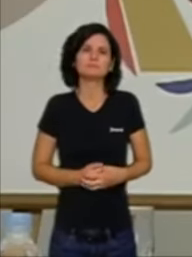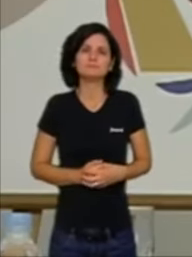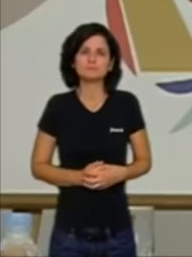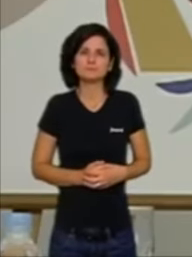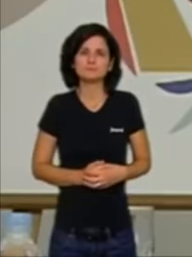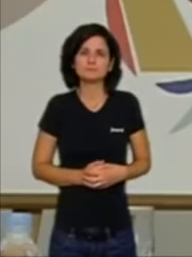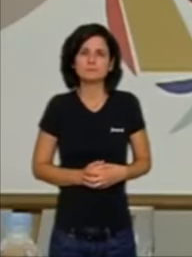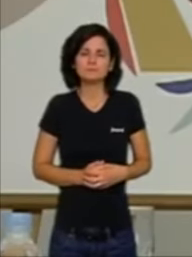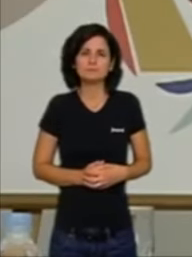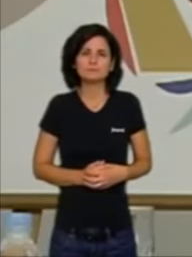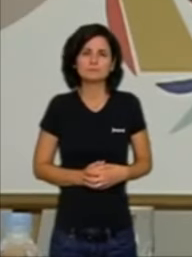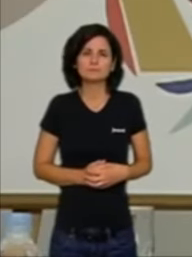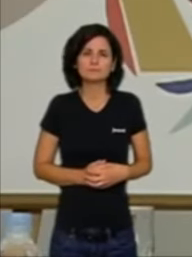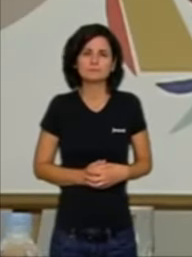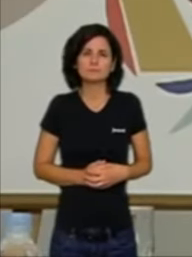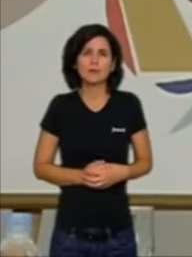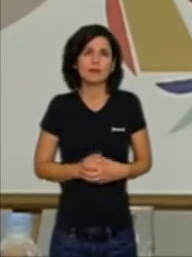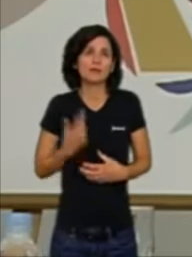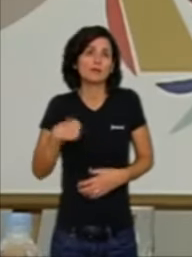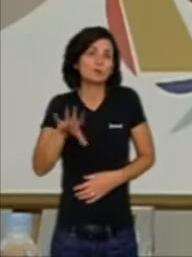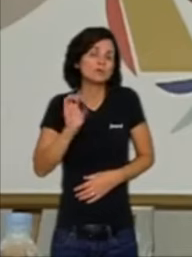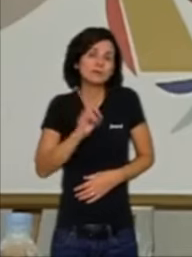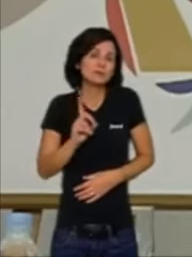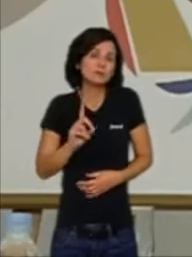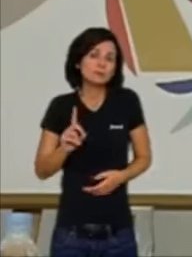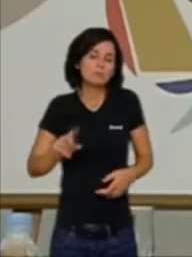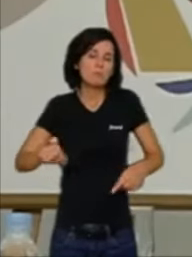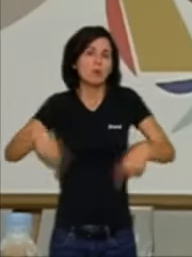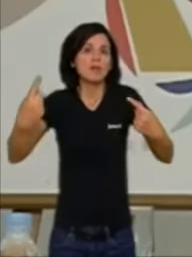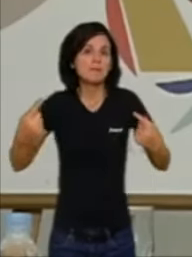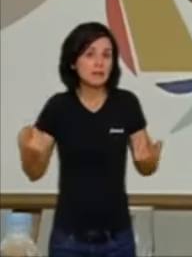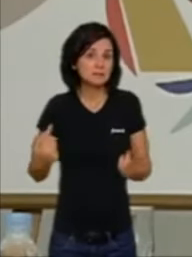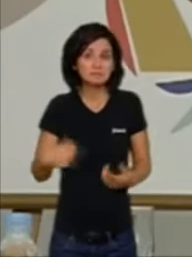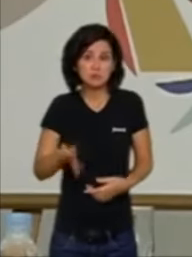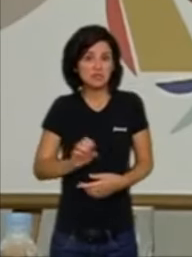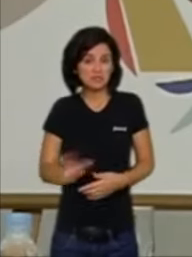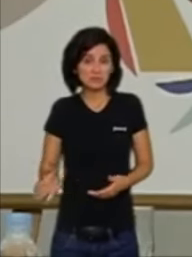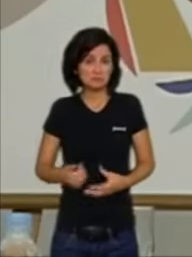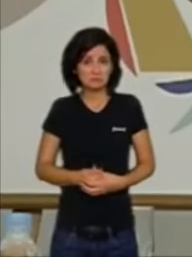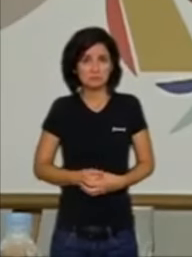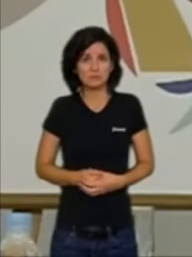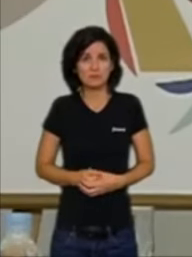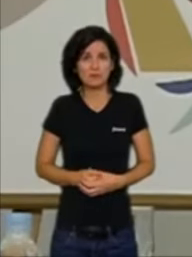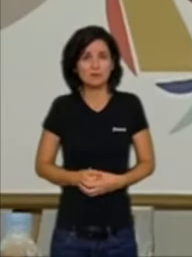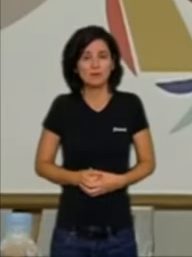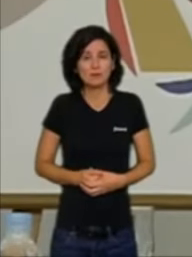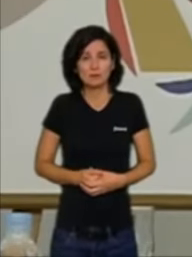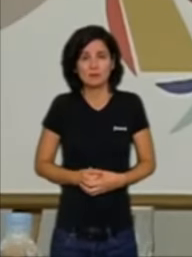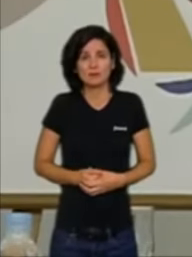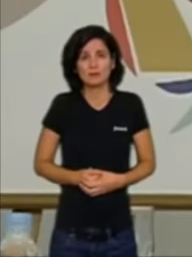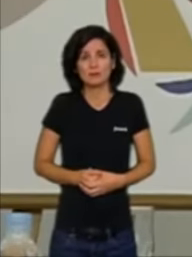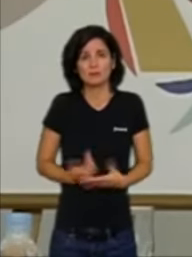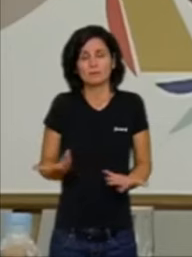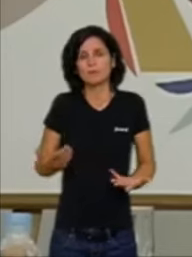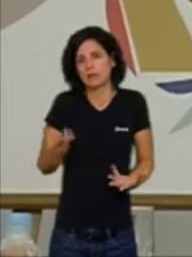I, en fi, jo no entenc determinades polèmiques, sincerament. però ja dic que n'hi ha gent que a la